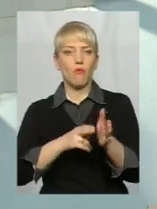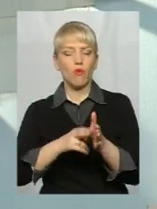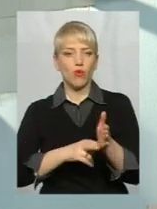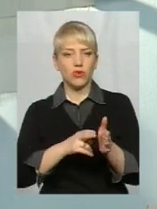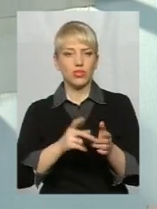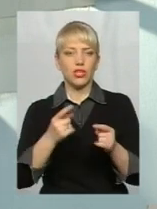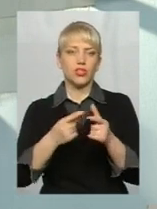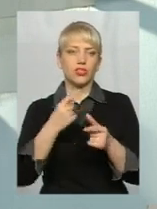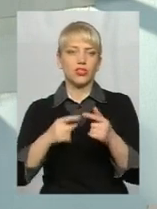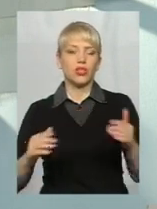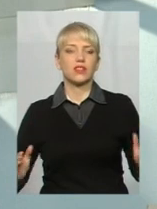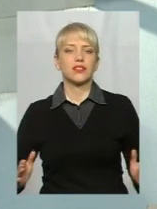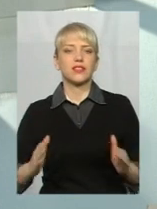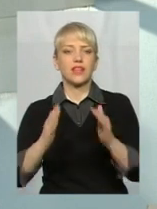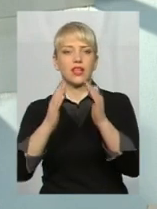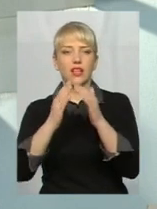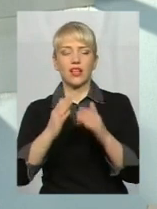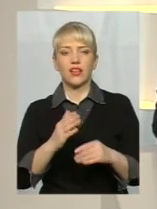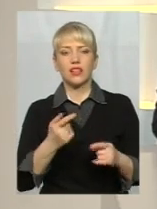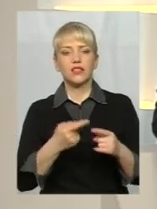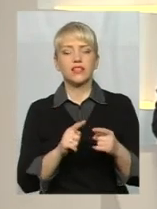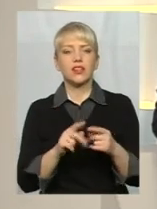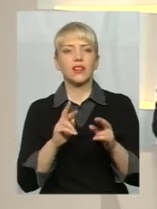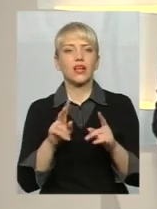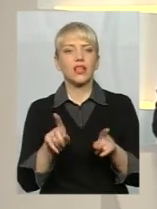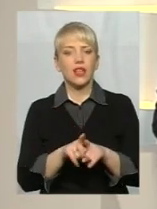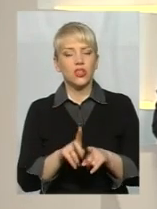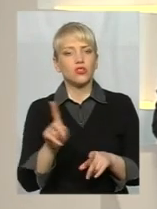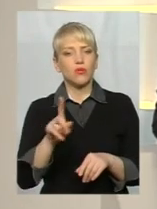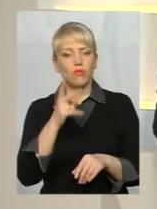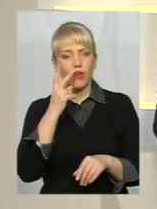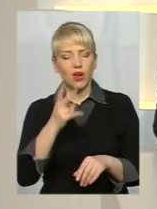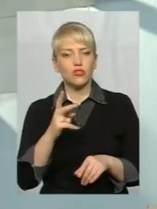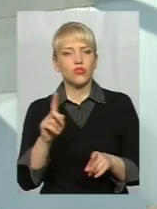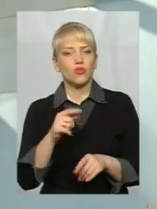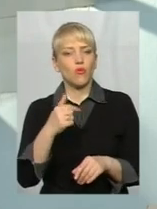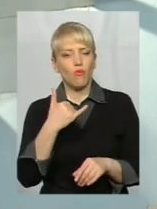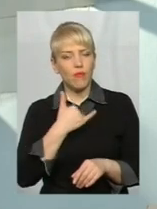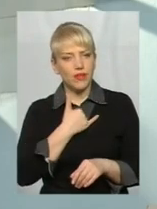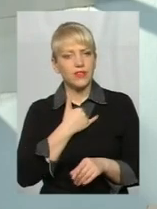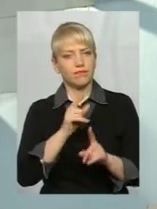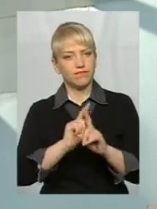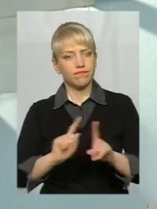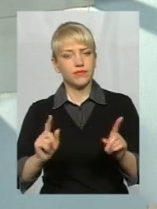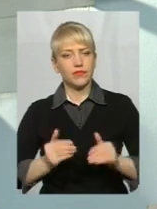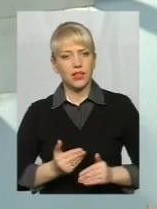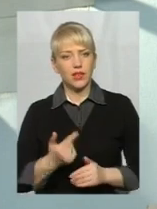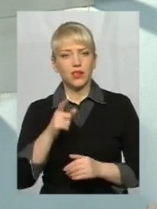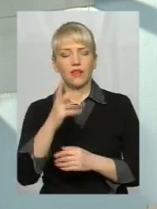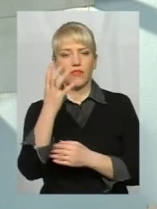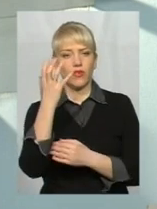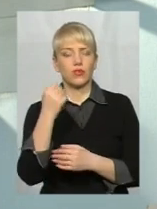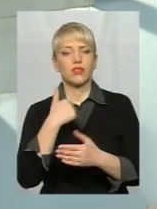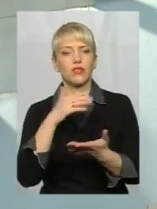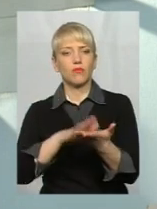таке, вау, в моєму житті відбувається те, чого не відбувається в вашому житті. Аплодуйте мені, захоплюйтесь мною. От такий ефект з